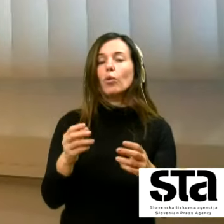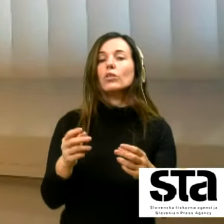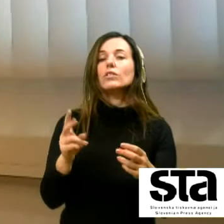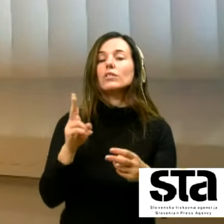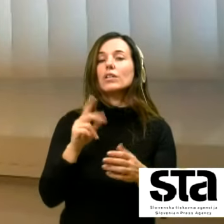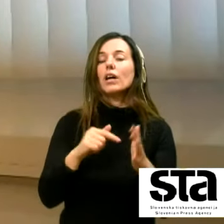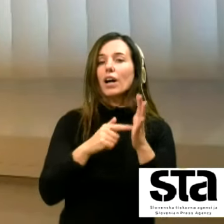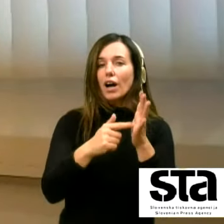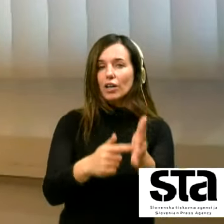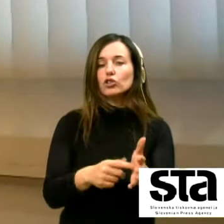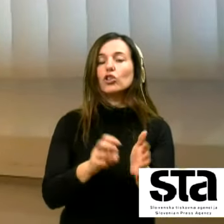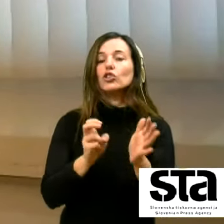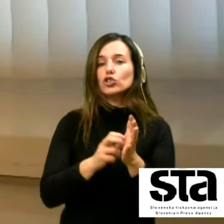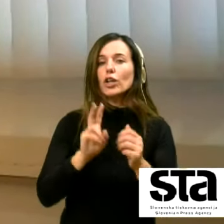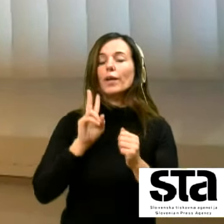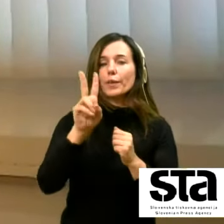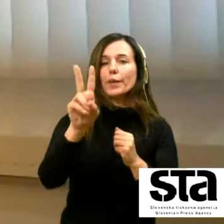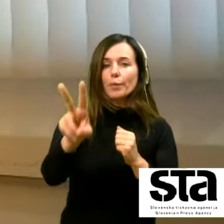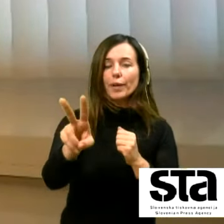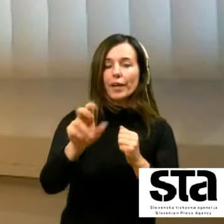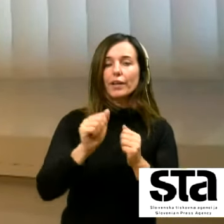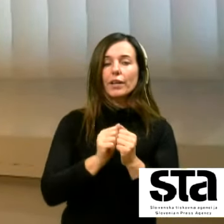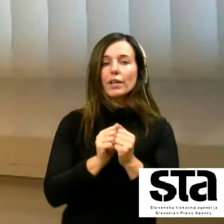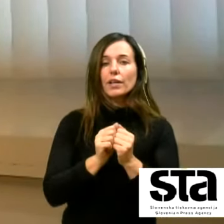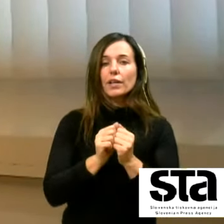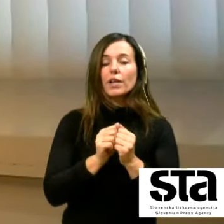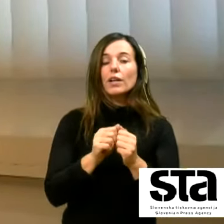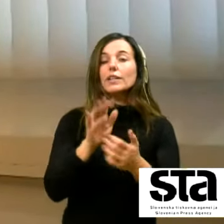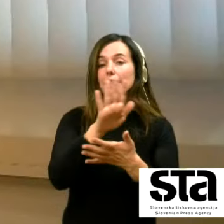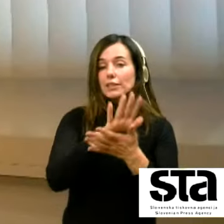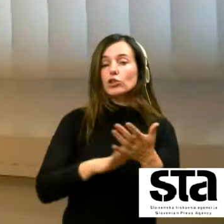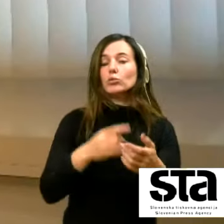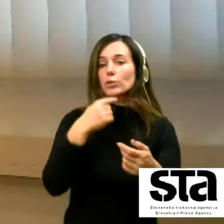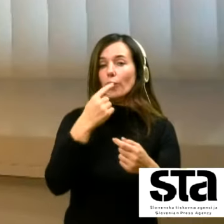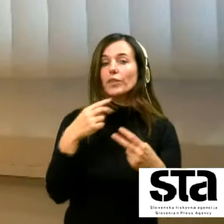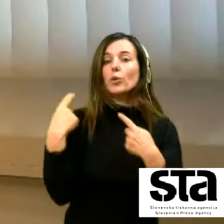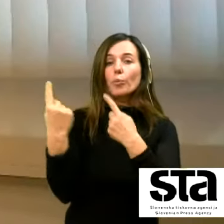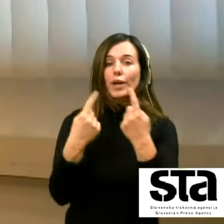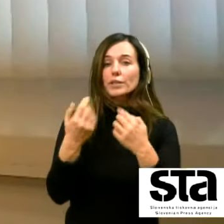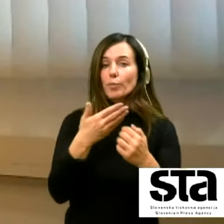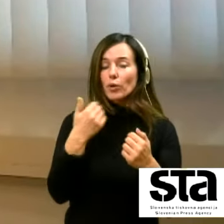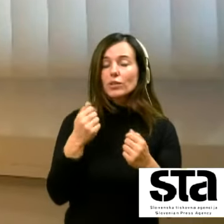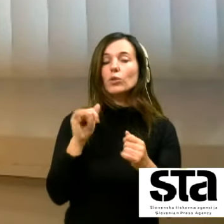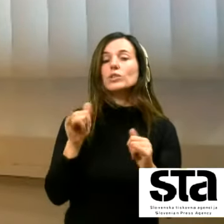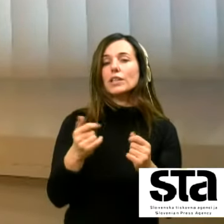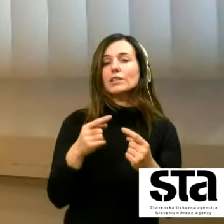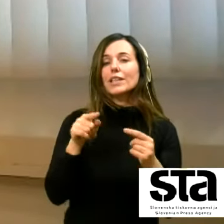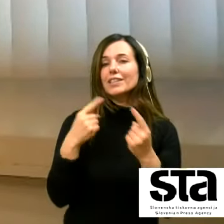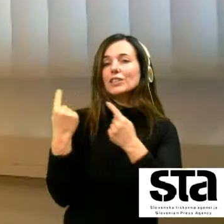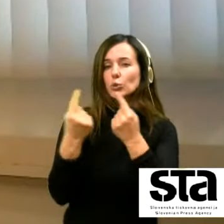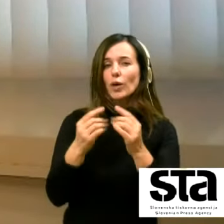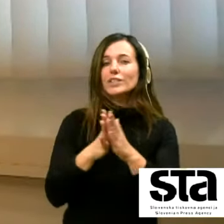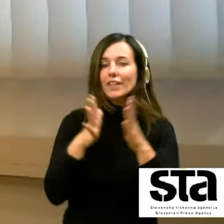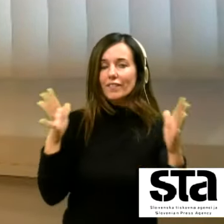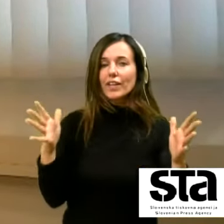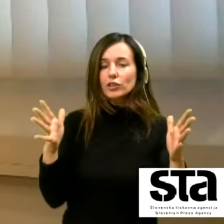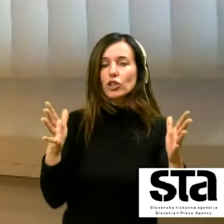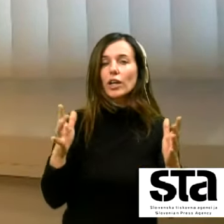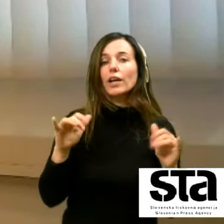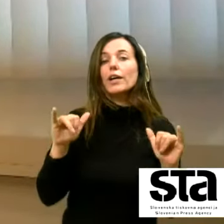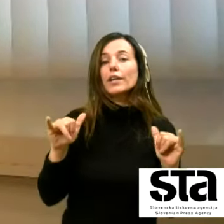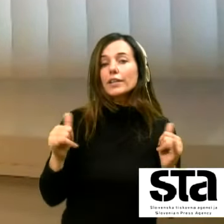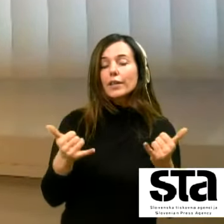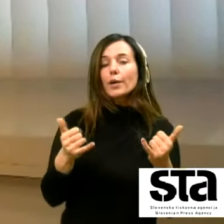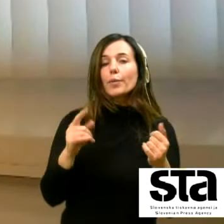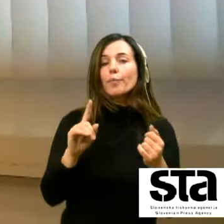temu še naprej reko samobodoma brezposobnosti je zaradi teh novih bezmed bistveno večja in je pa